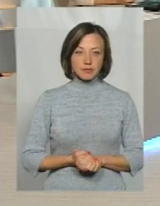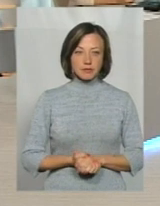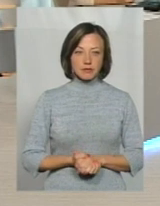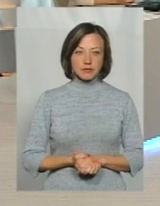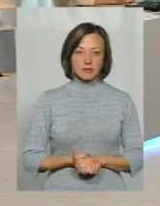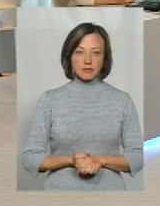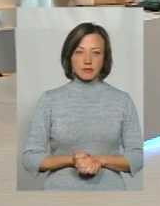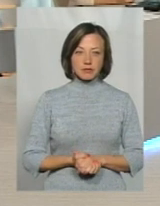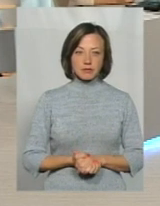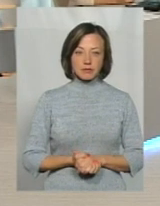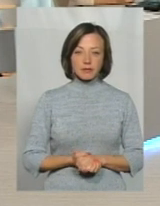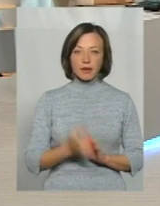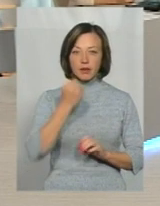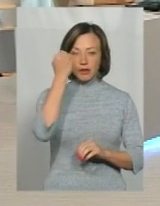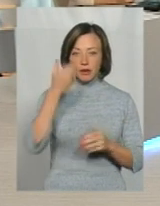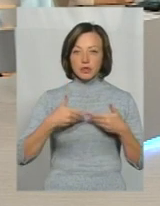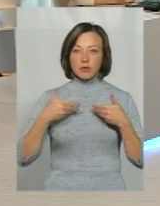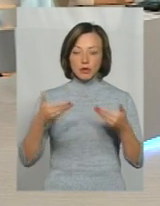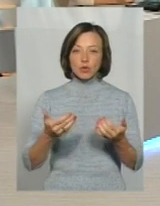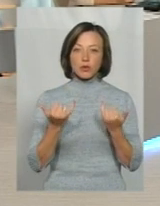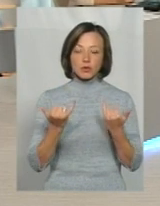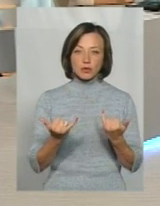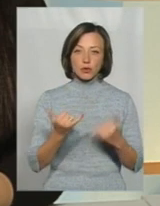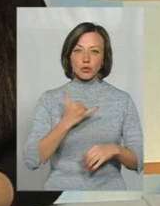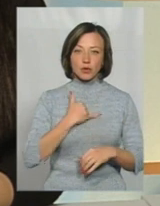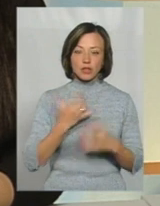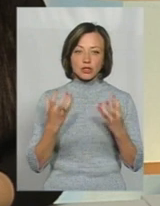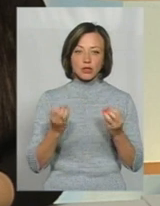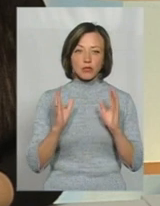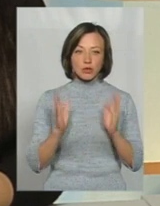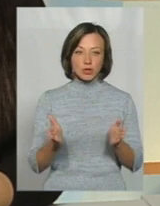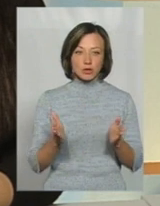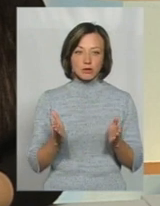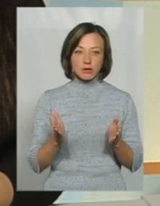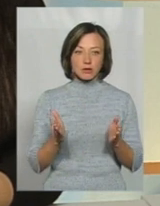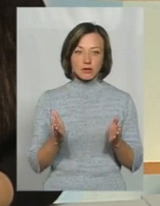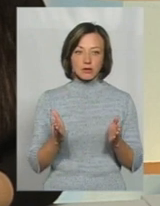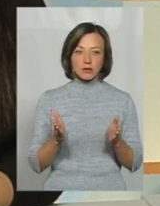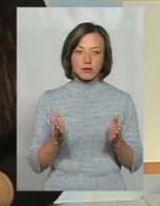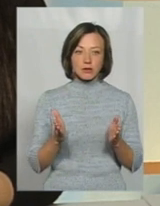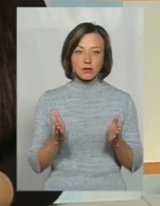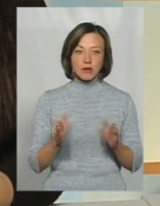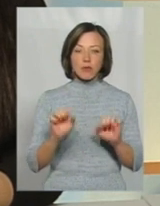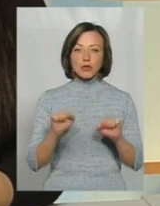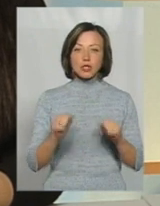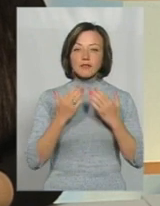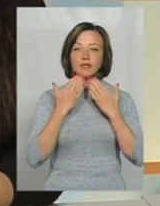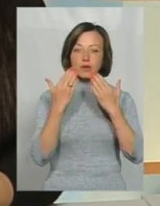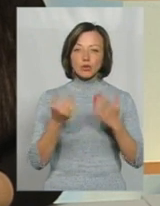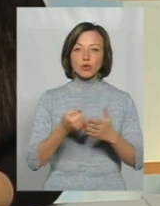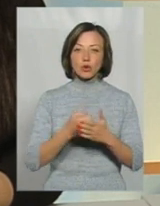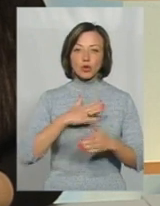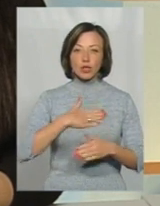Пані Юліо, спасибі за запрошення, тому що в нас сьогодні, напевно, ще й буде можливість звернутися до наших